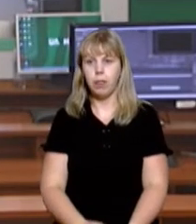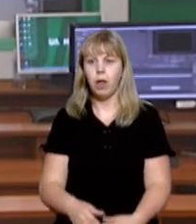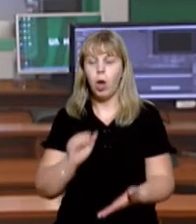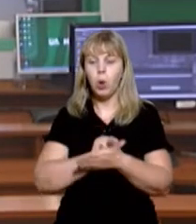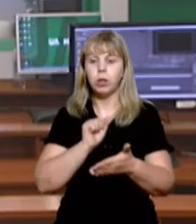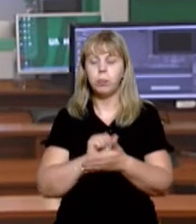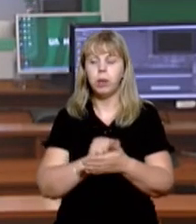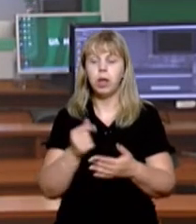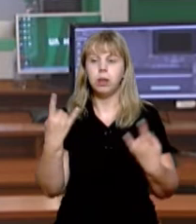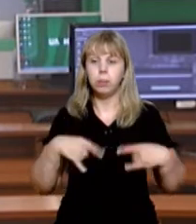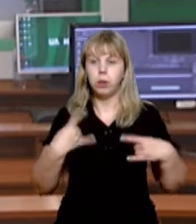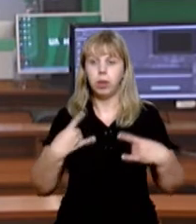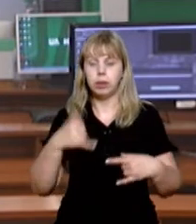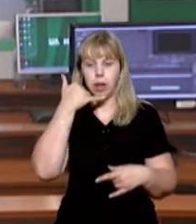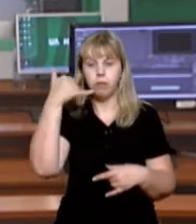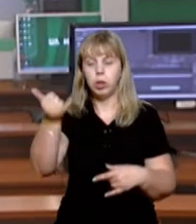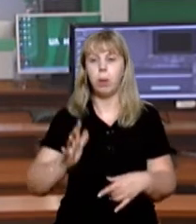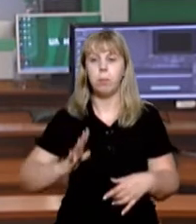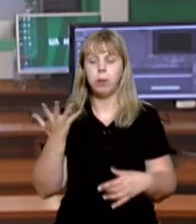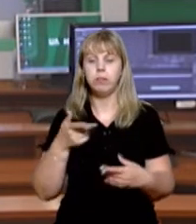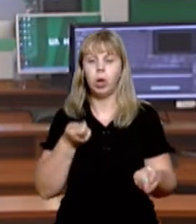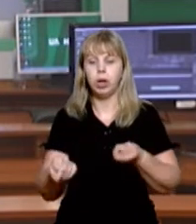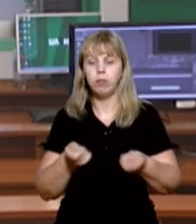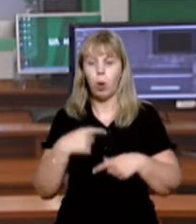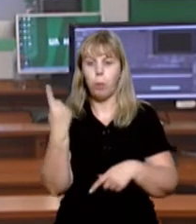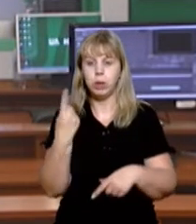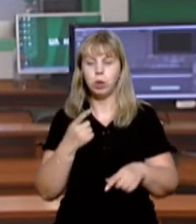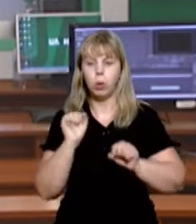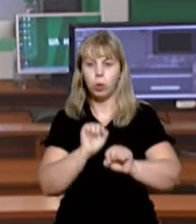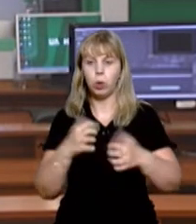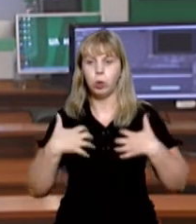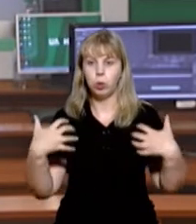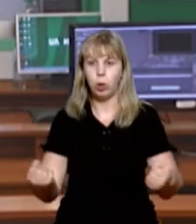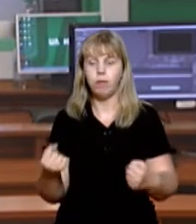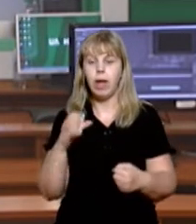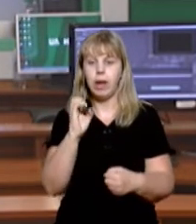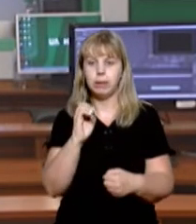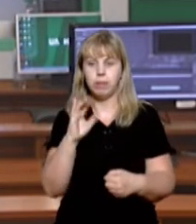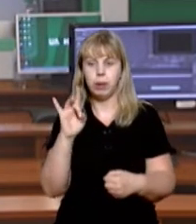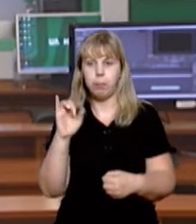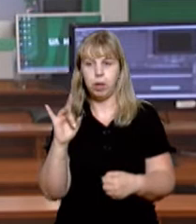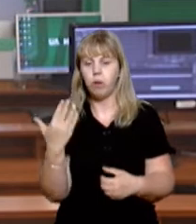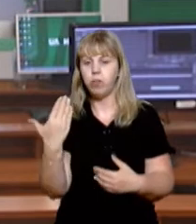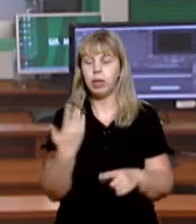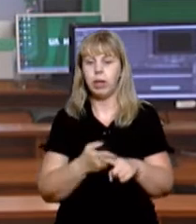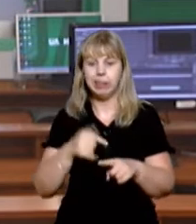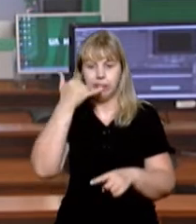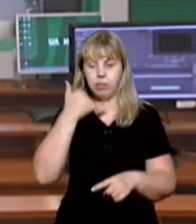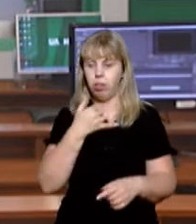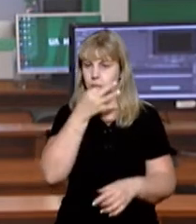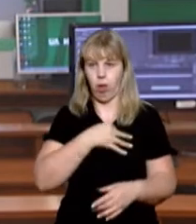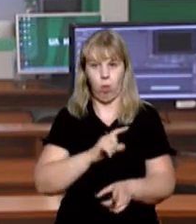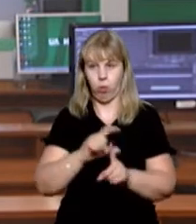Кореспонденти Суспільного телефонували колишній керівниці обласного департаменту охорони здоров'я Єлизаветі Біров. Вона на дзвінки не